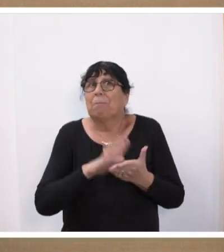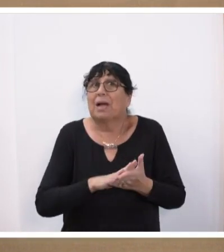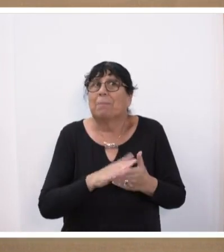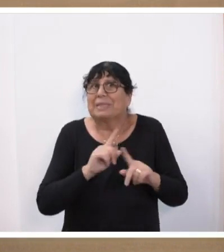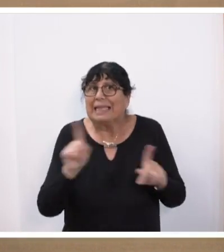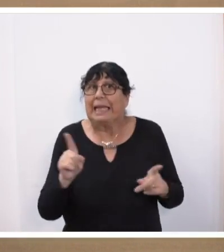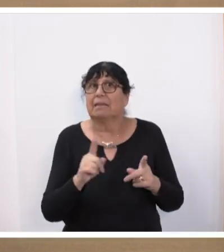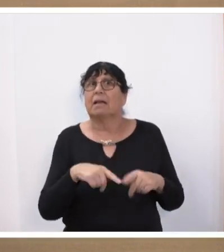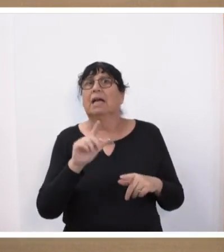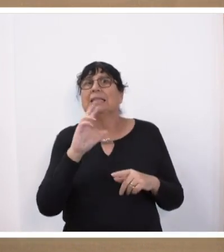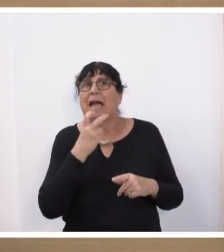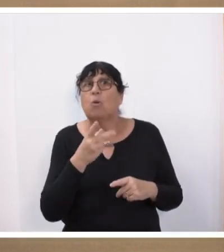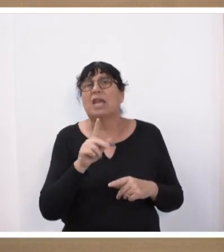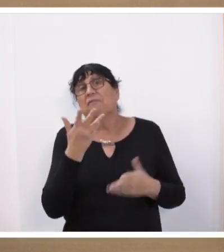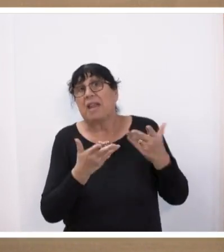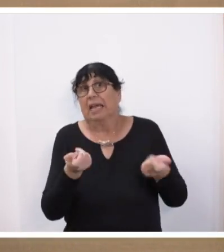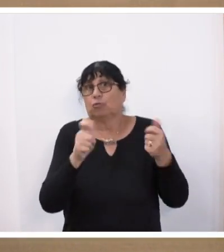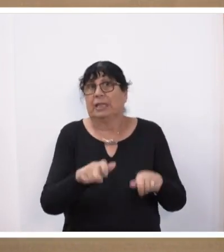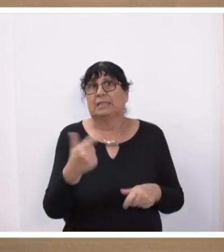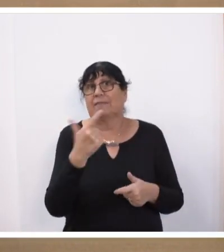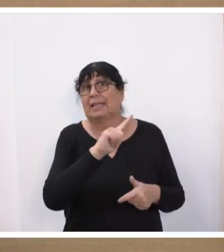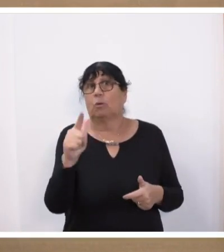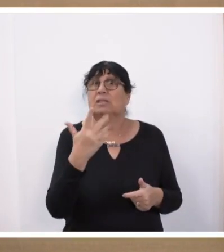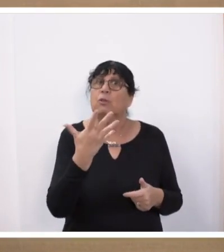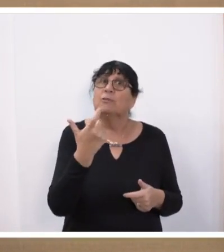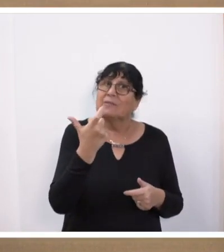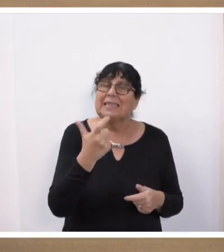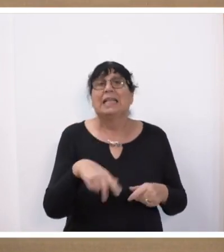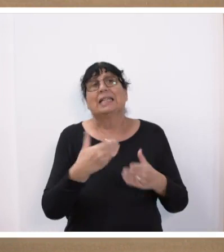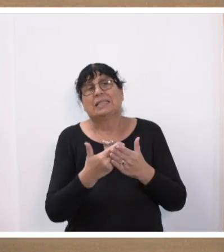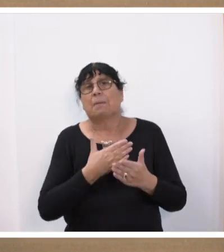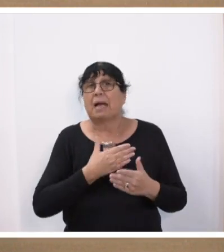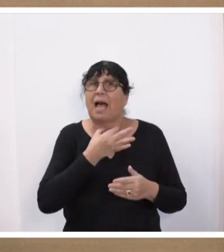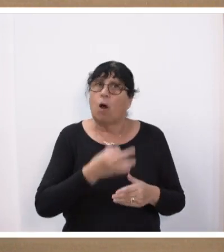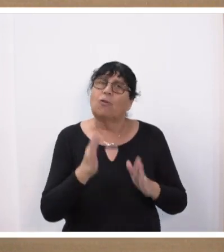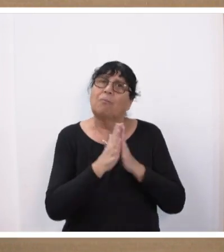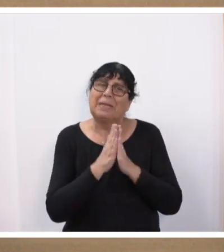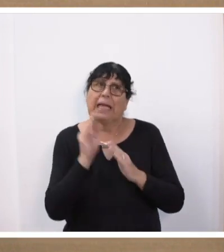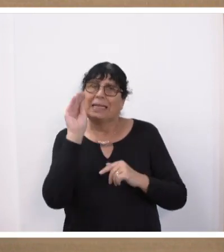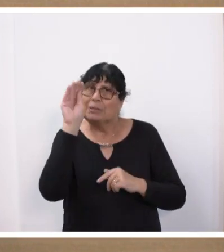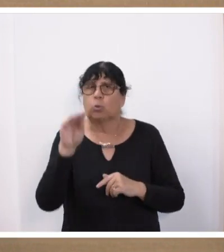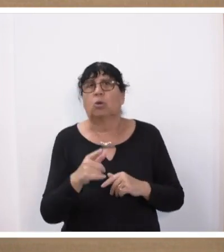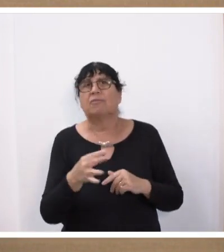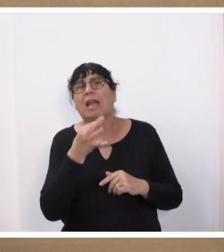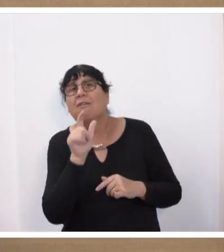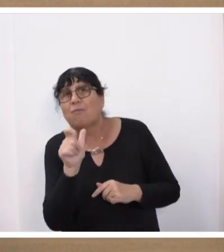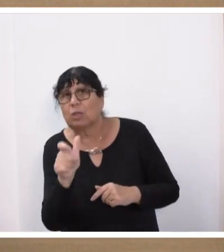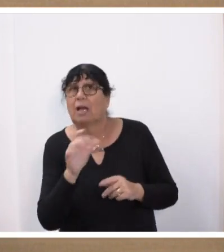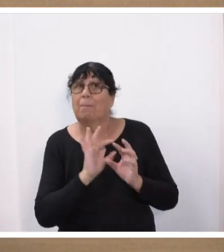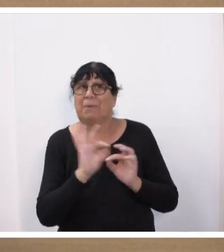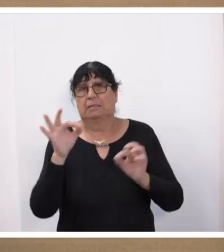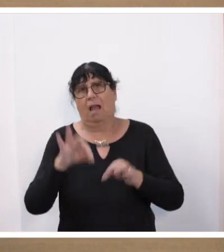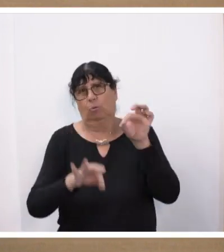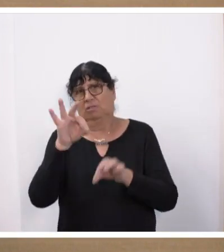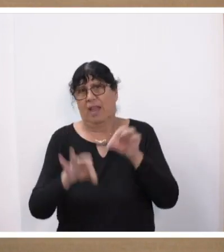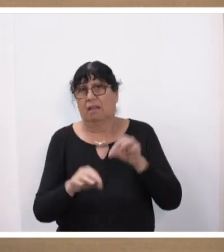werden 2025 und deswegen der klare Appell, bitte wägen Sie in Zukunft Ihre Worte besser. Es geht um das Vertrauen der Menschen in die Regierung, aber auch